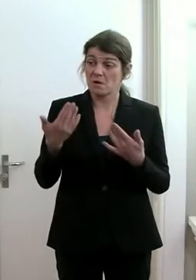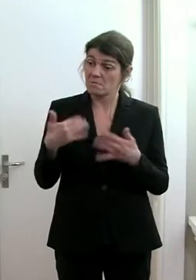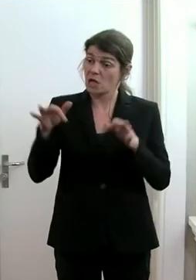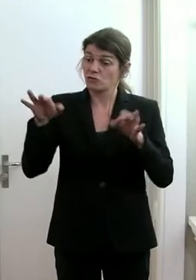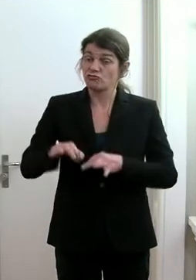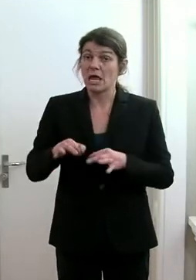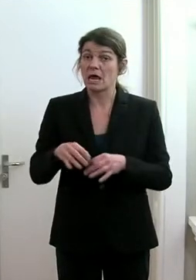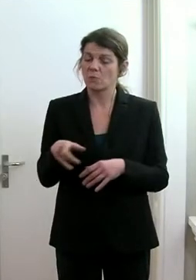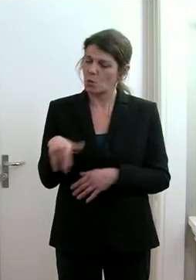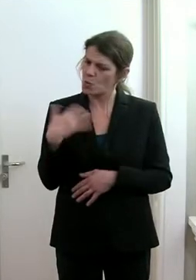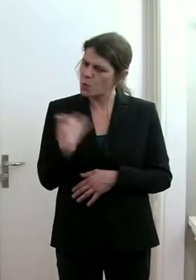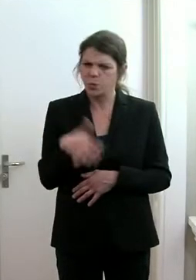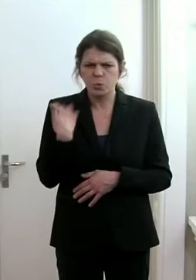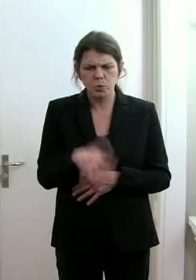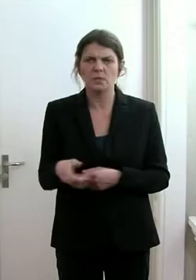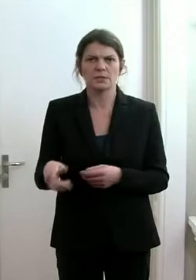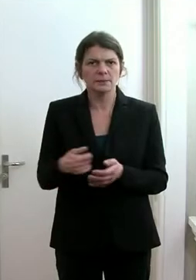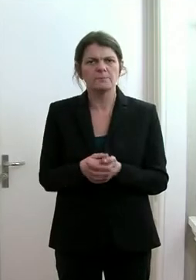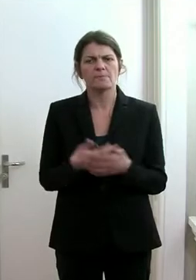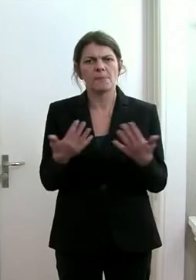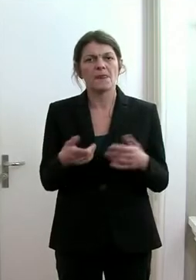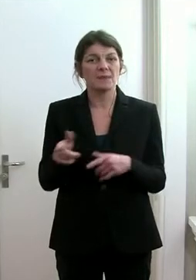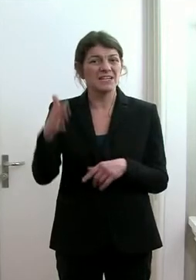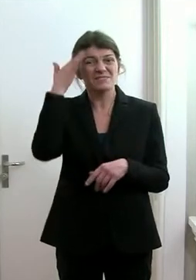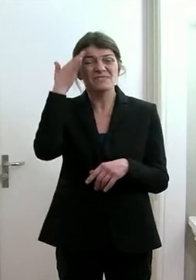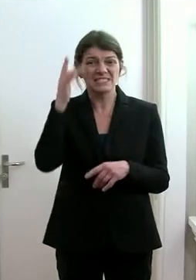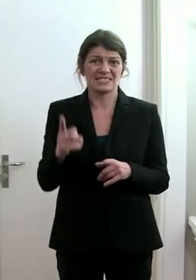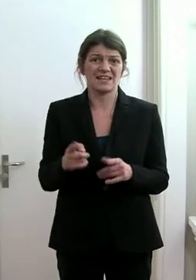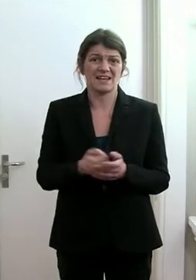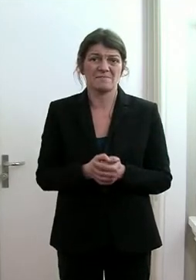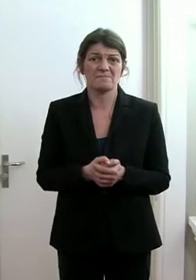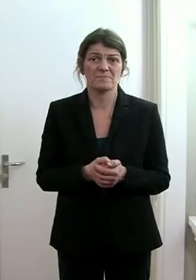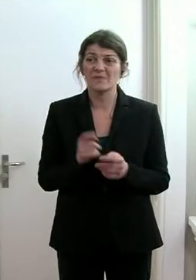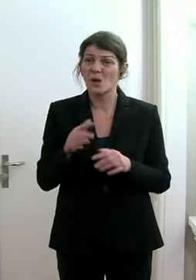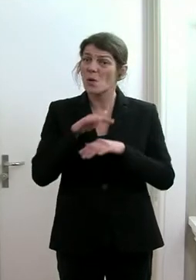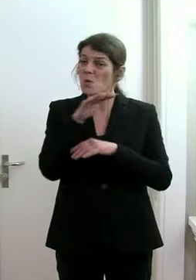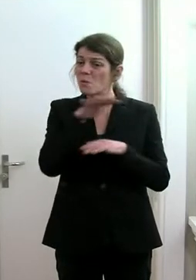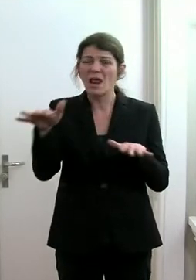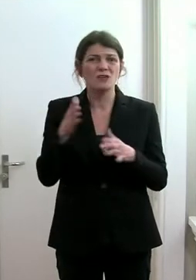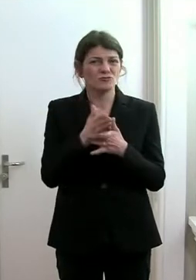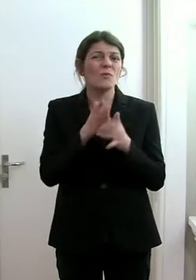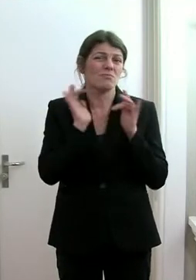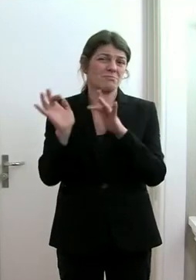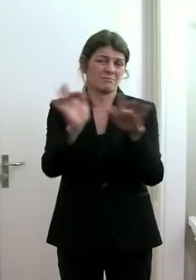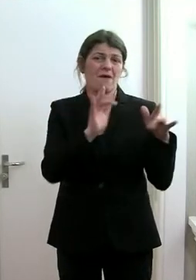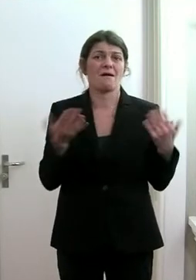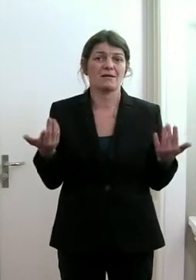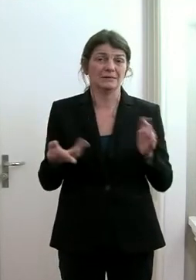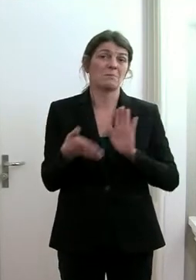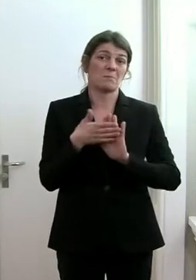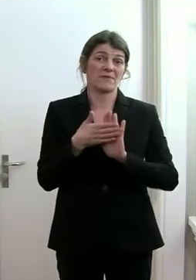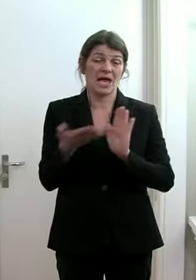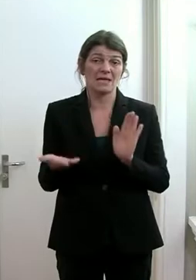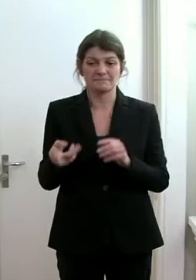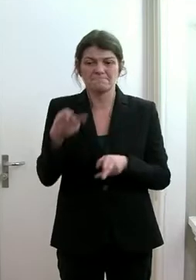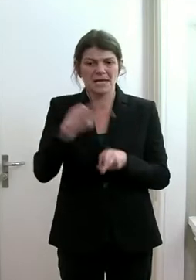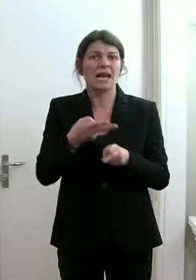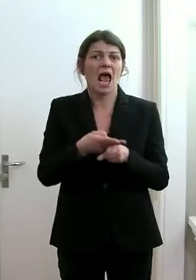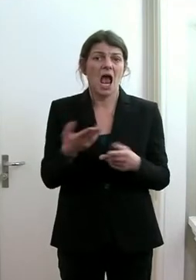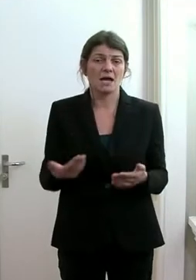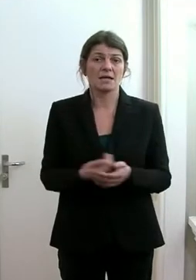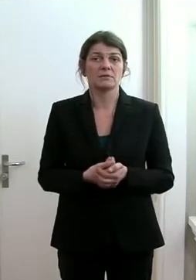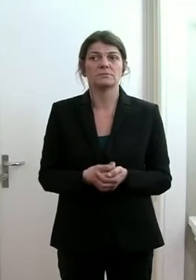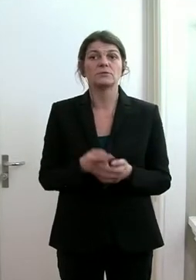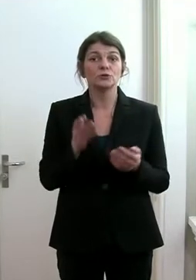erwischt es wirklich sehr heftig. Und ich glaube, dieses Wissen, dass das überall schon vorhanden ist, zeigt, dass die Krankheit eben auch